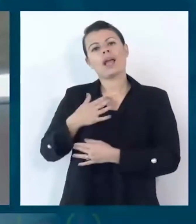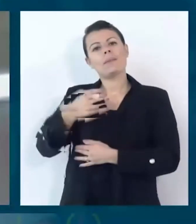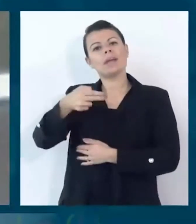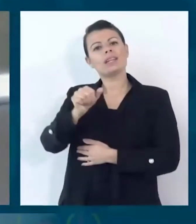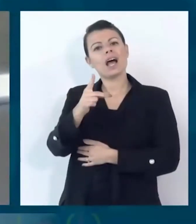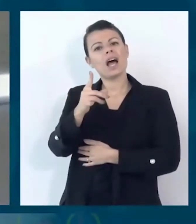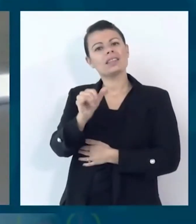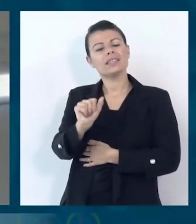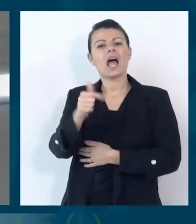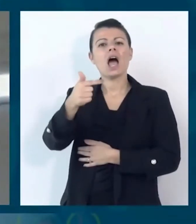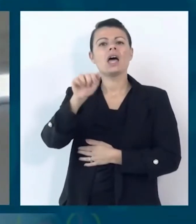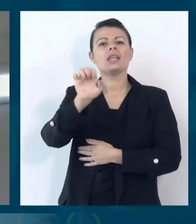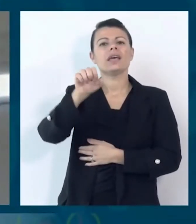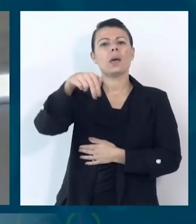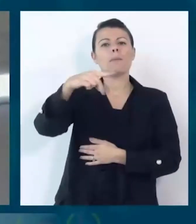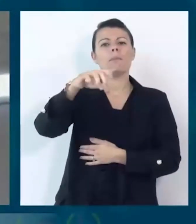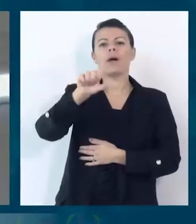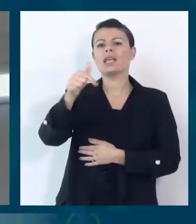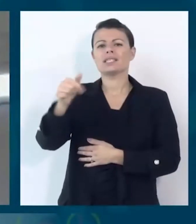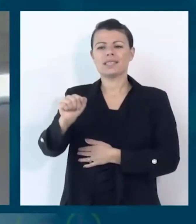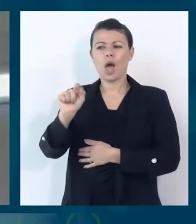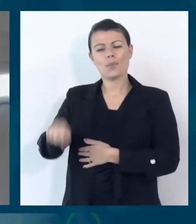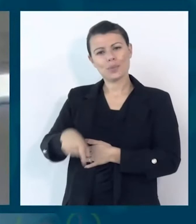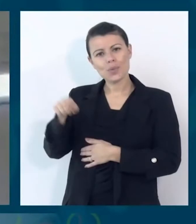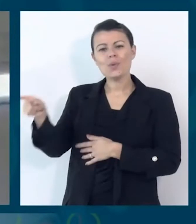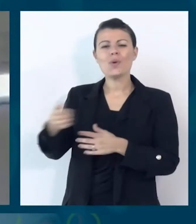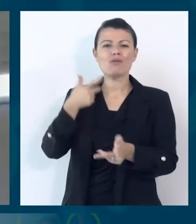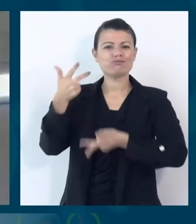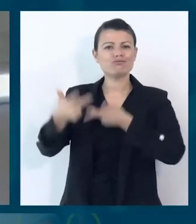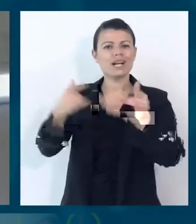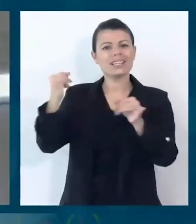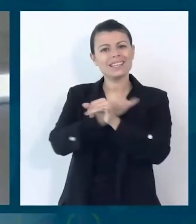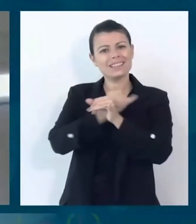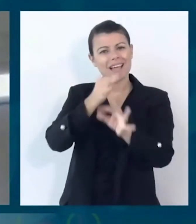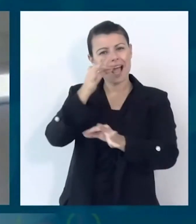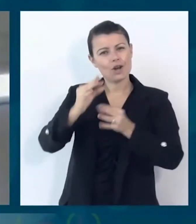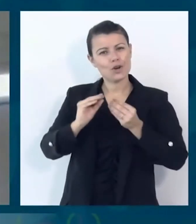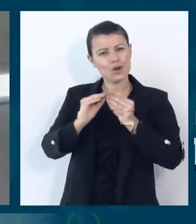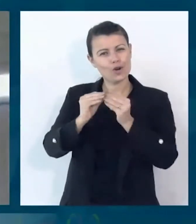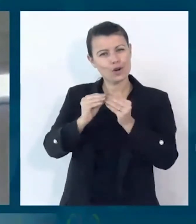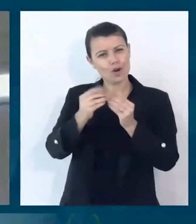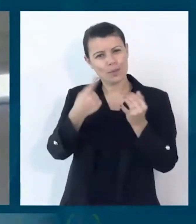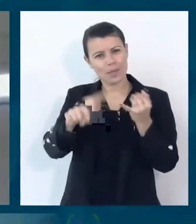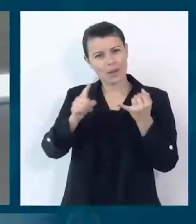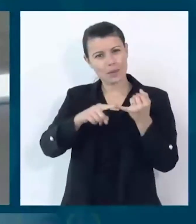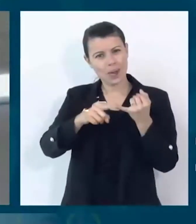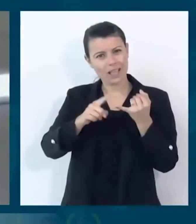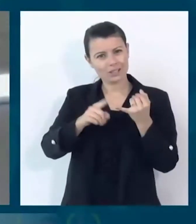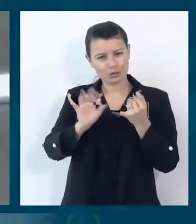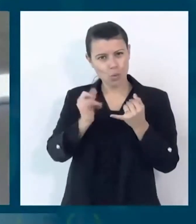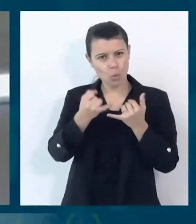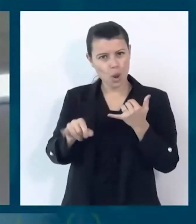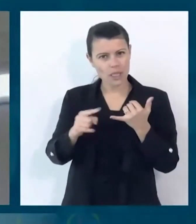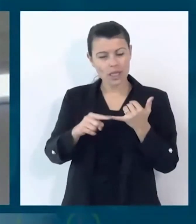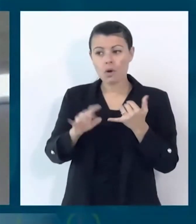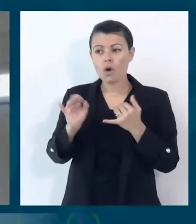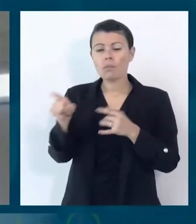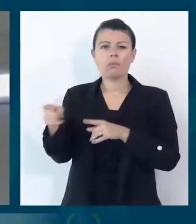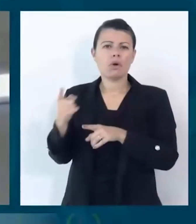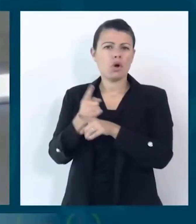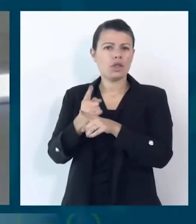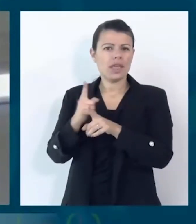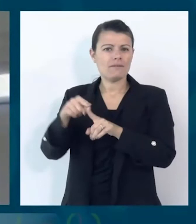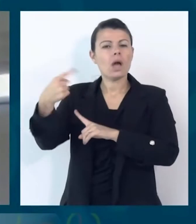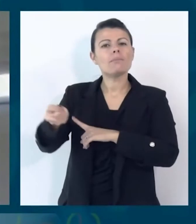avrà tempo di parlare più in dettaglio su questo intervento che è previsto per la tavola